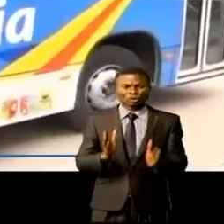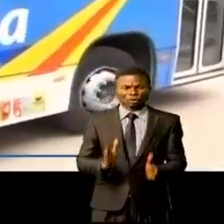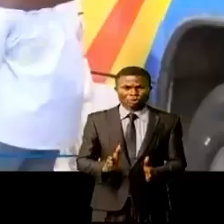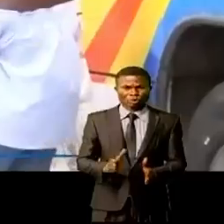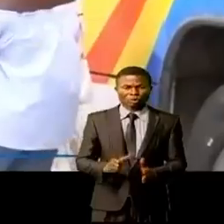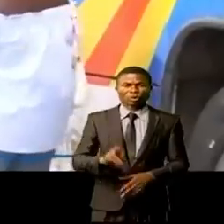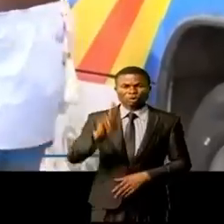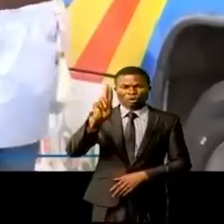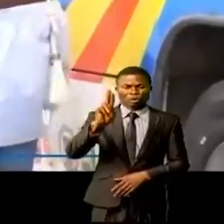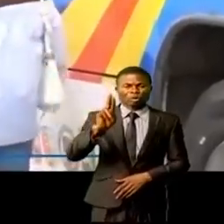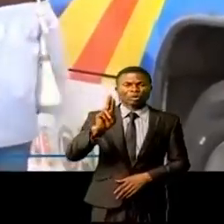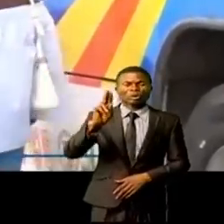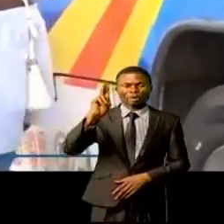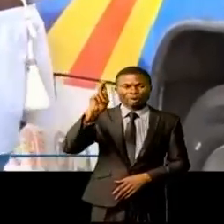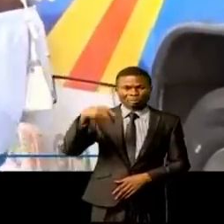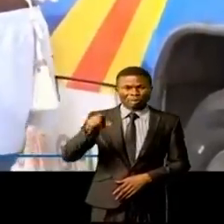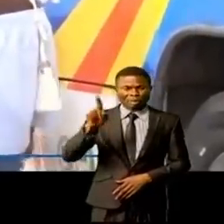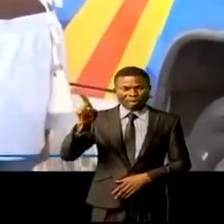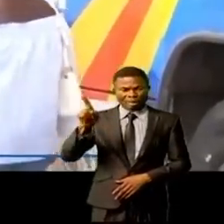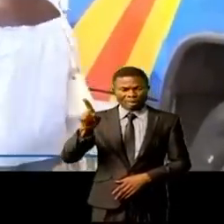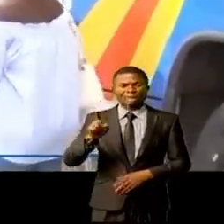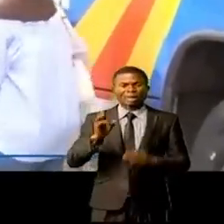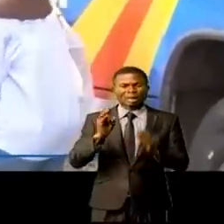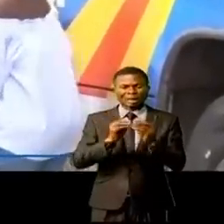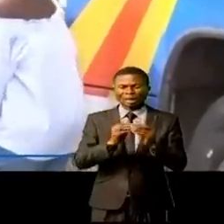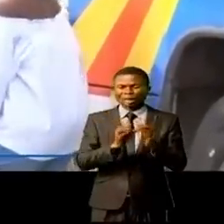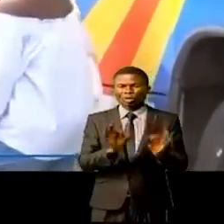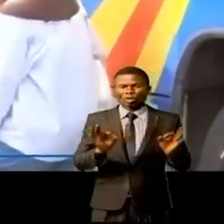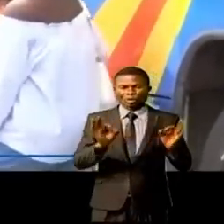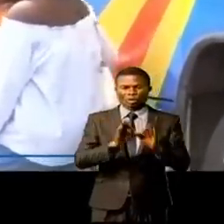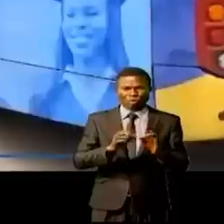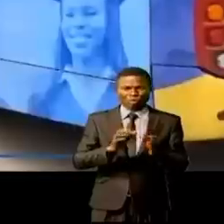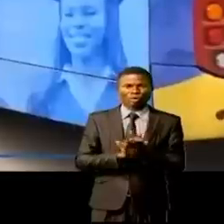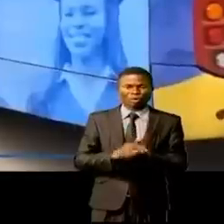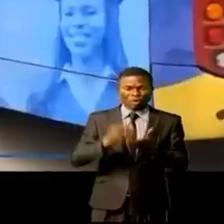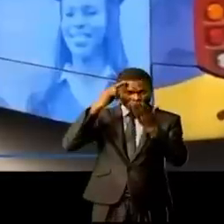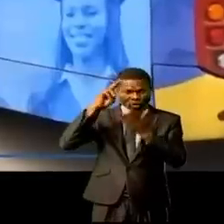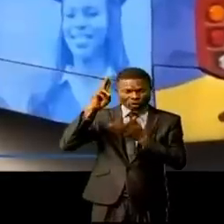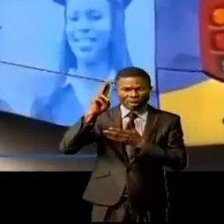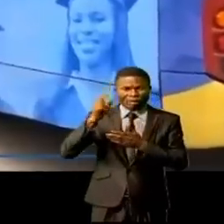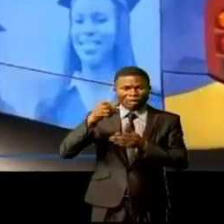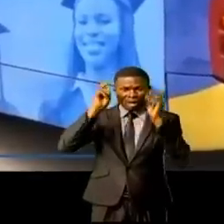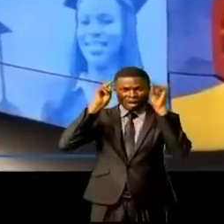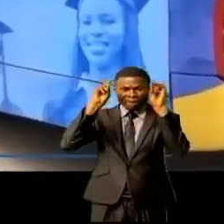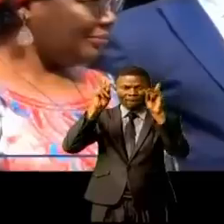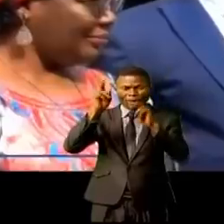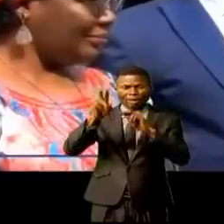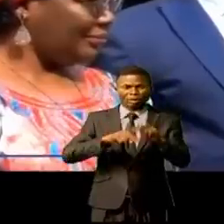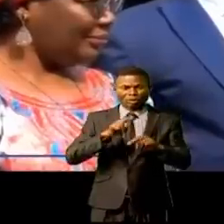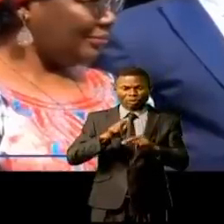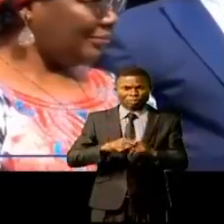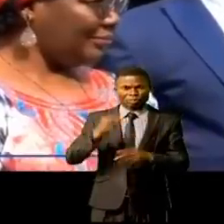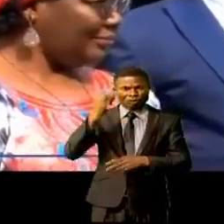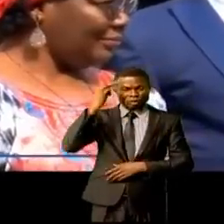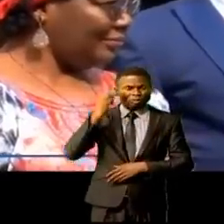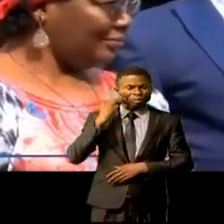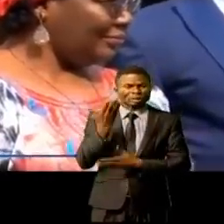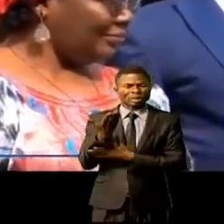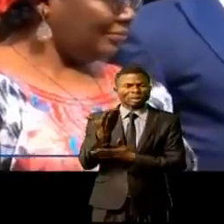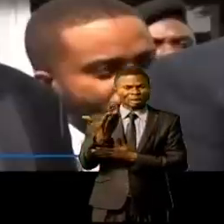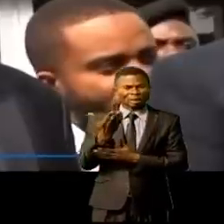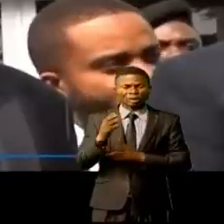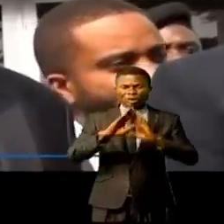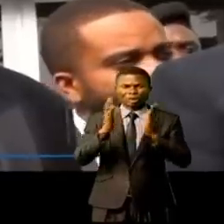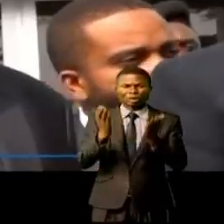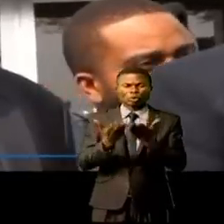Une représentation convoquée aujourd'hui à l'Université pédagogique nationale. Cher Ruben Okende a appelé les